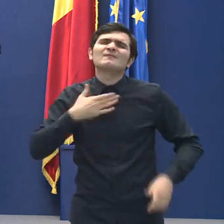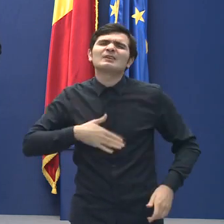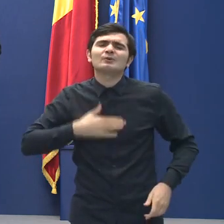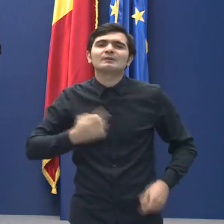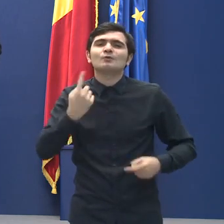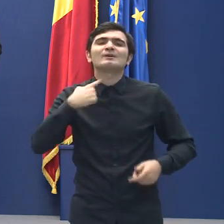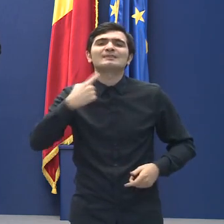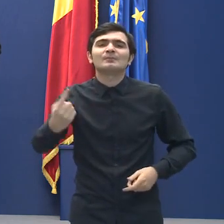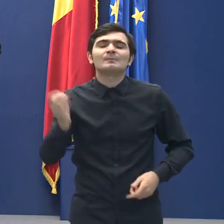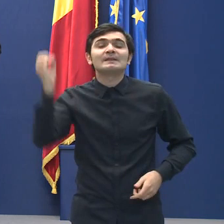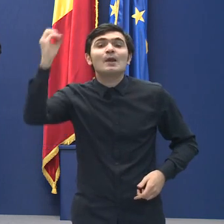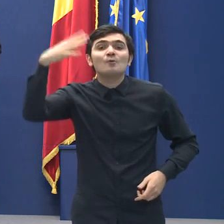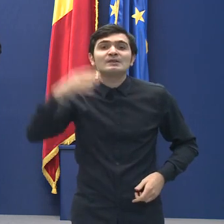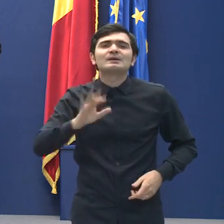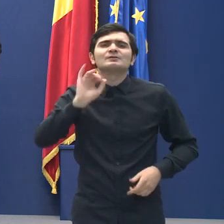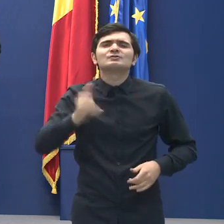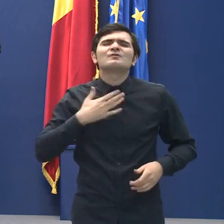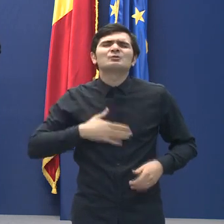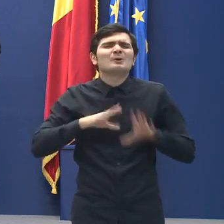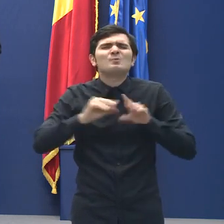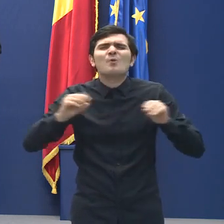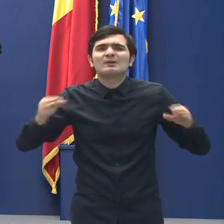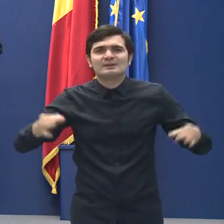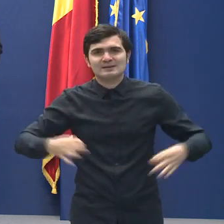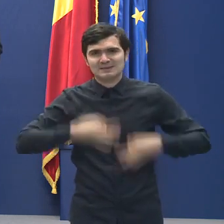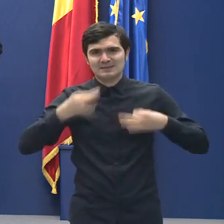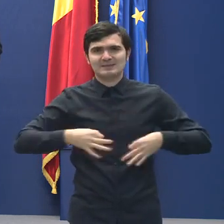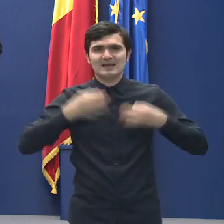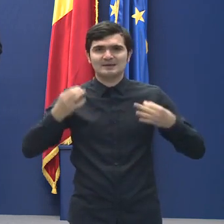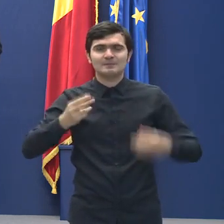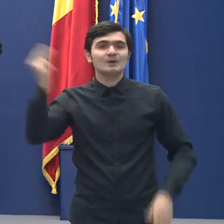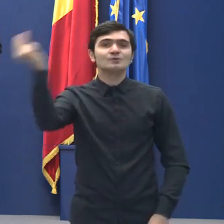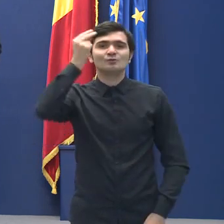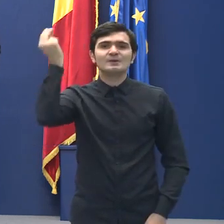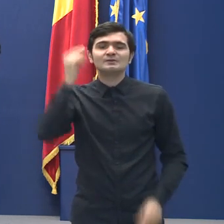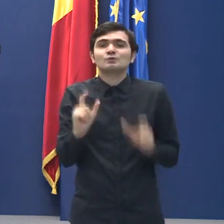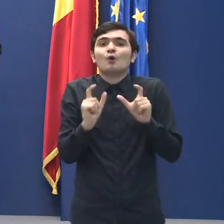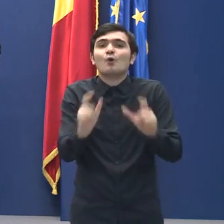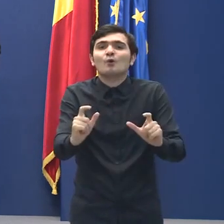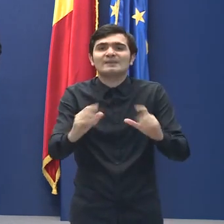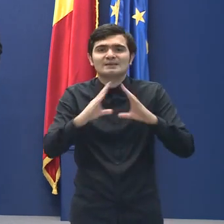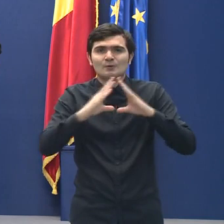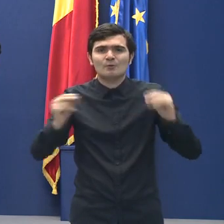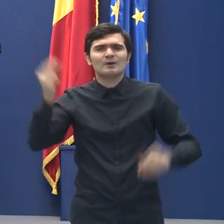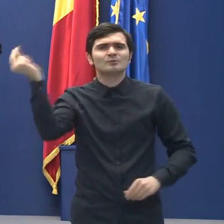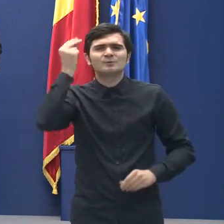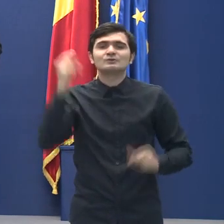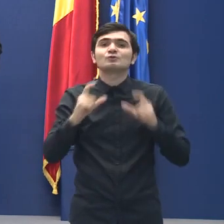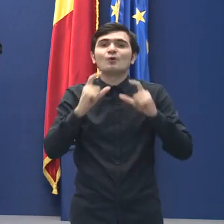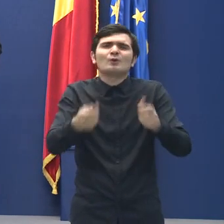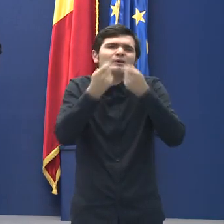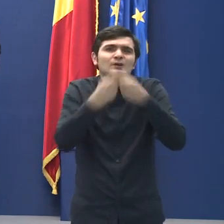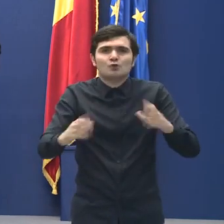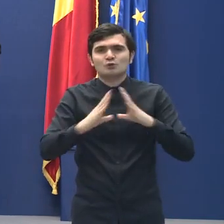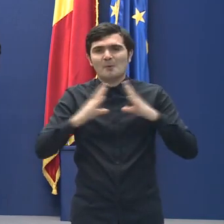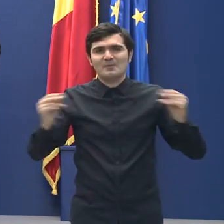luminată și multă, multă sănătate. Dumnezeu să ocrotească România, Dumnezeu să ocrotească